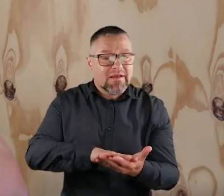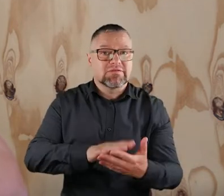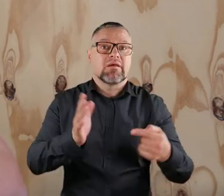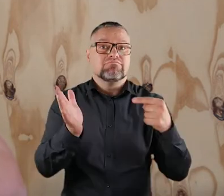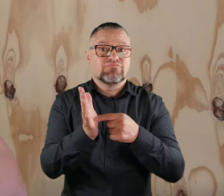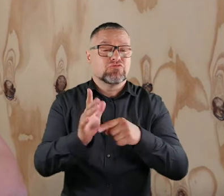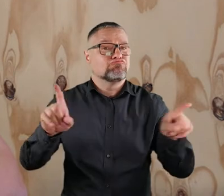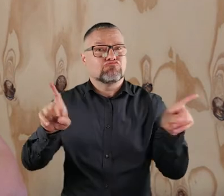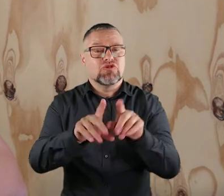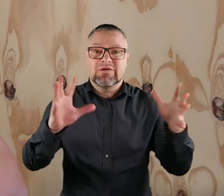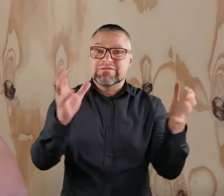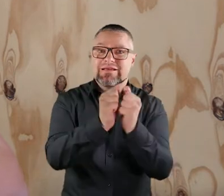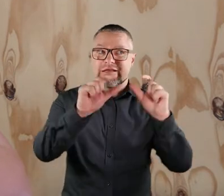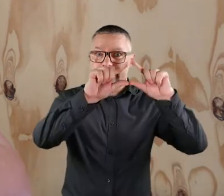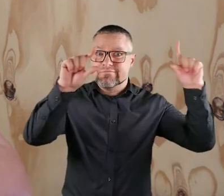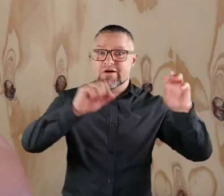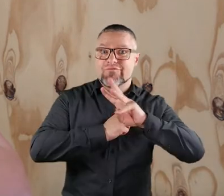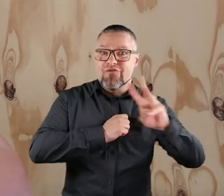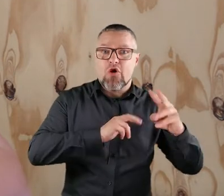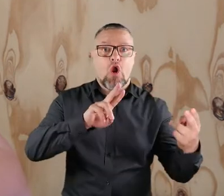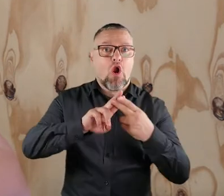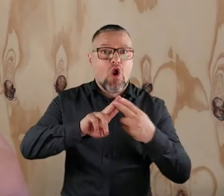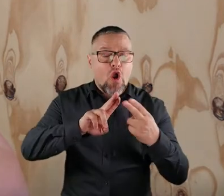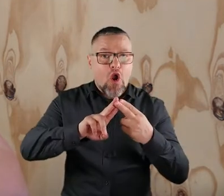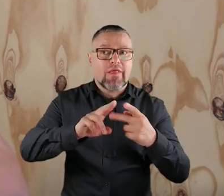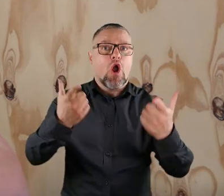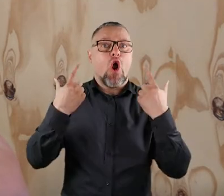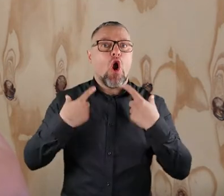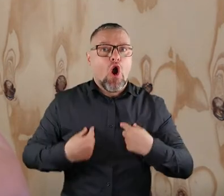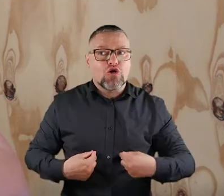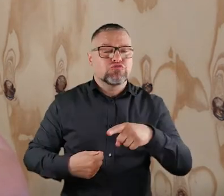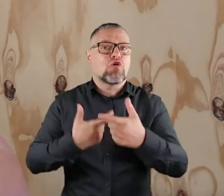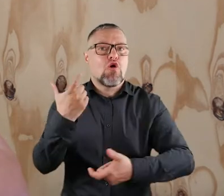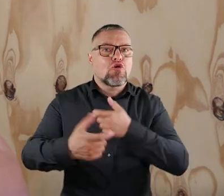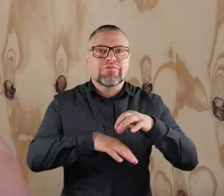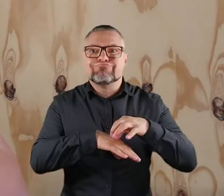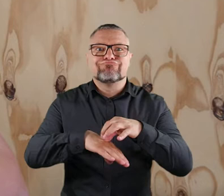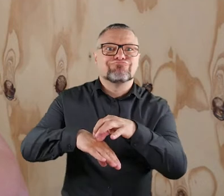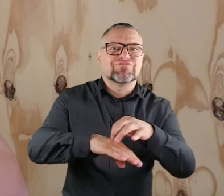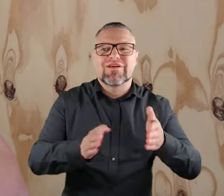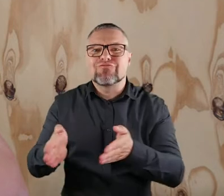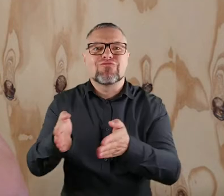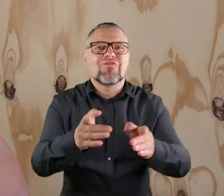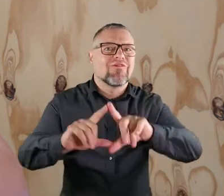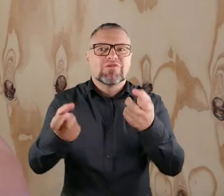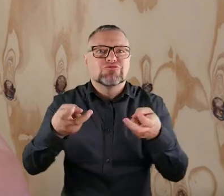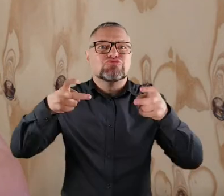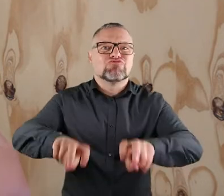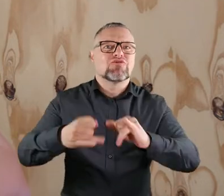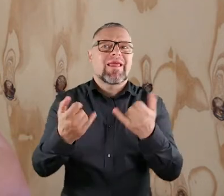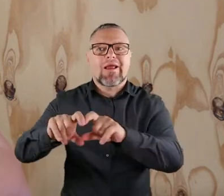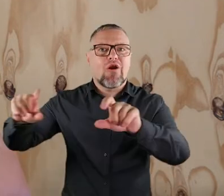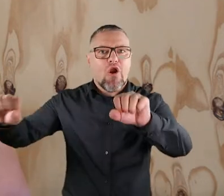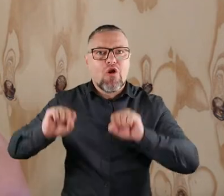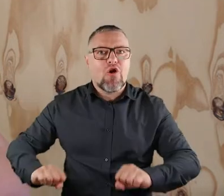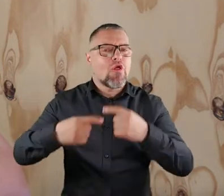W tej samej zakładce znajdziecie Państwo dane kontaktowe na miary na osoby, które poprowadzą Państwo przez cały proces zakładania